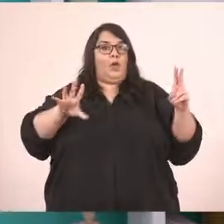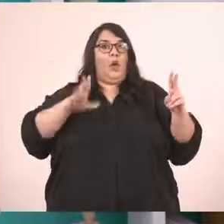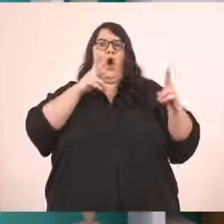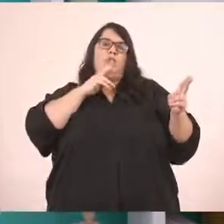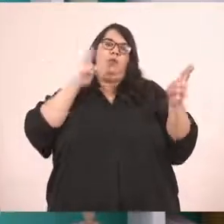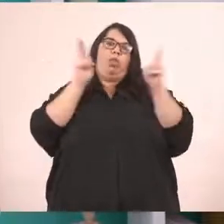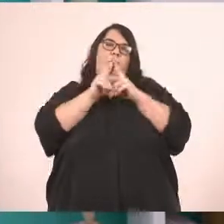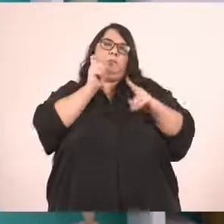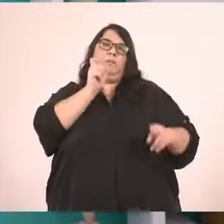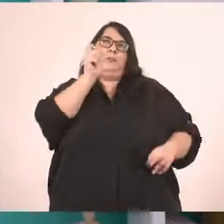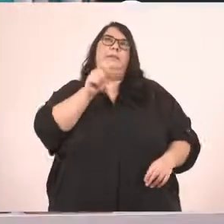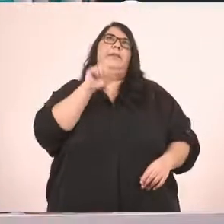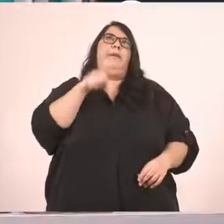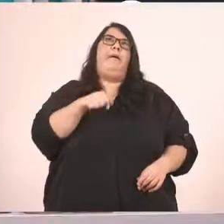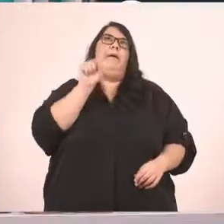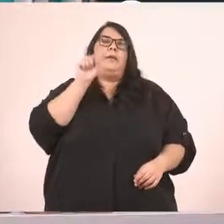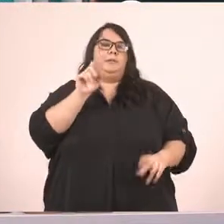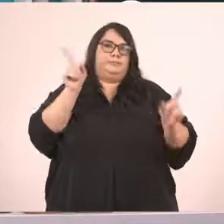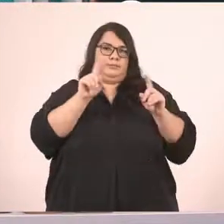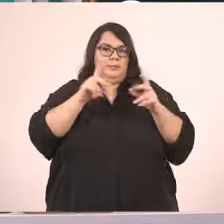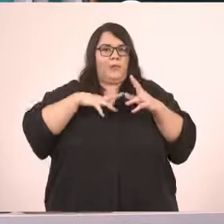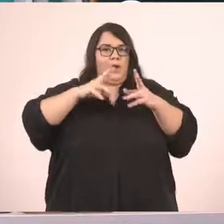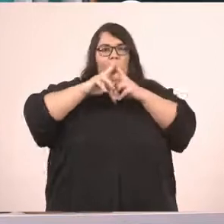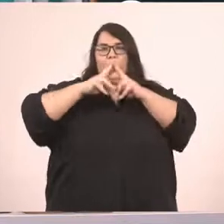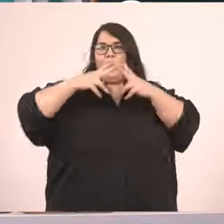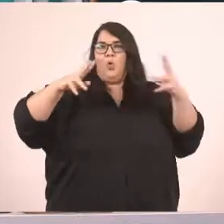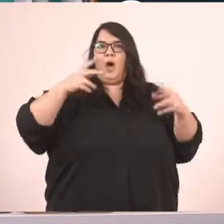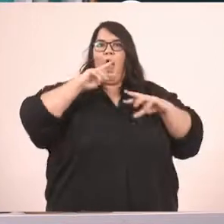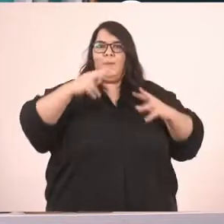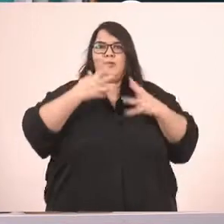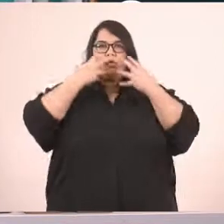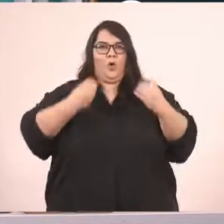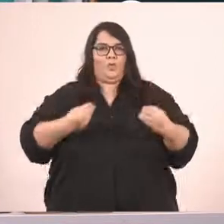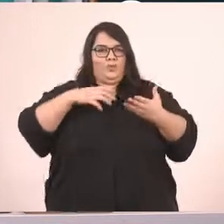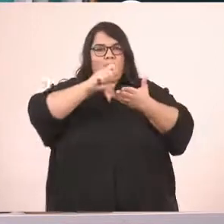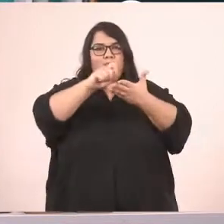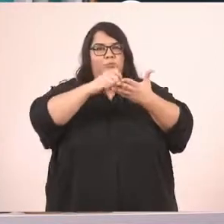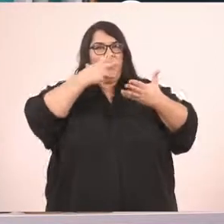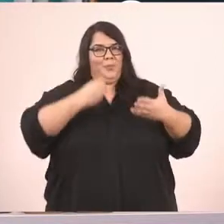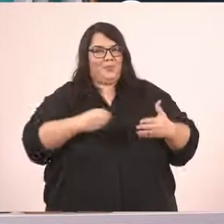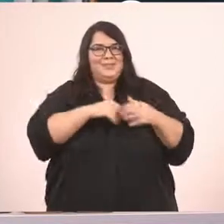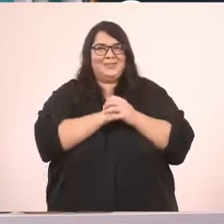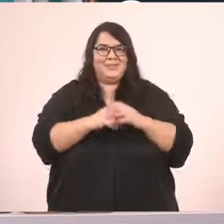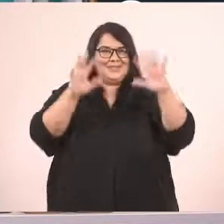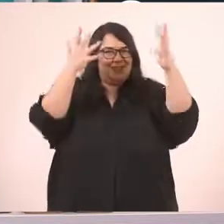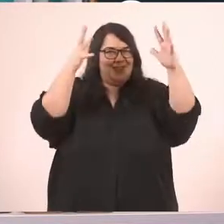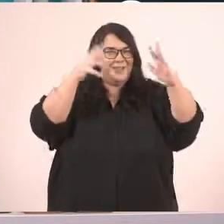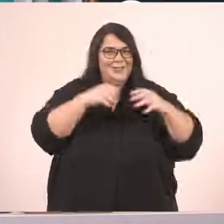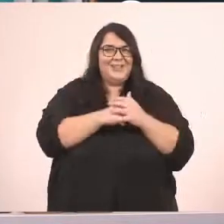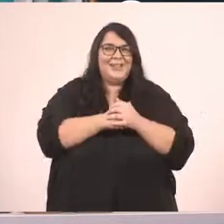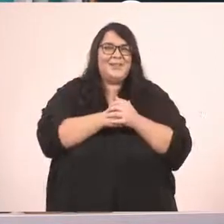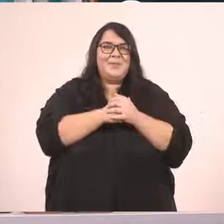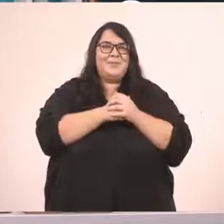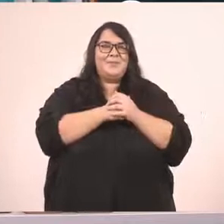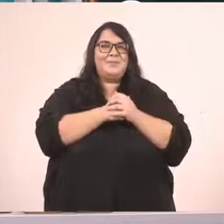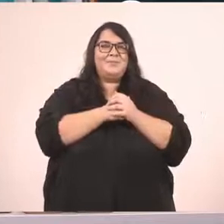μονολεκτικές. Να απαντάμε δηλαδή μόνο με μία λέξη. Θέλω να γράφετε ολοκληρωμένες απαντήσεις. Πάρα πολύ ωραία. Να σας ρωτήσω τώρα.